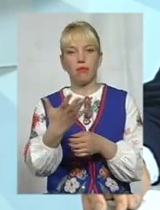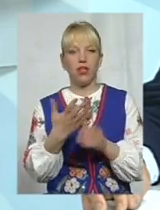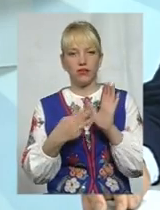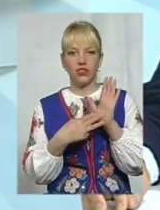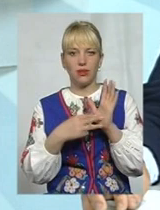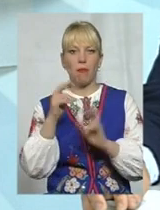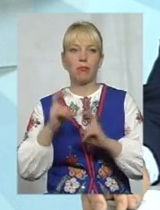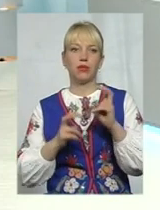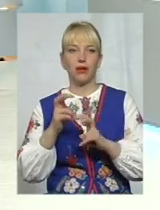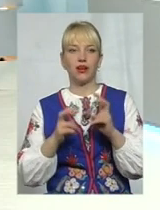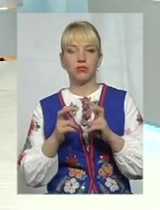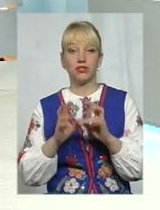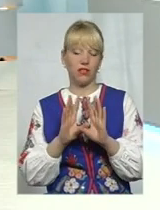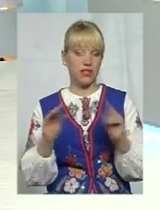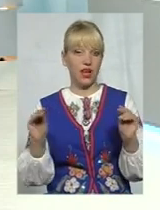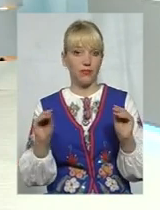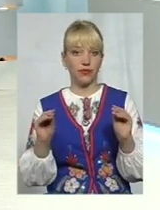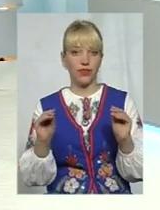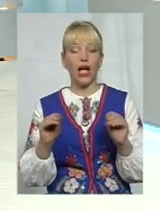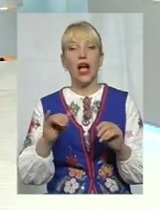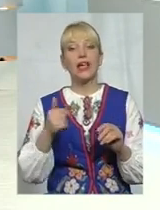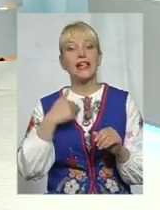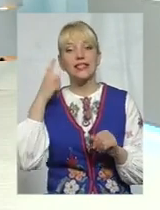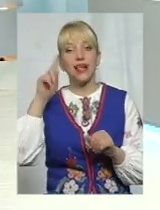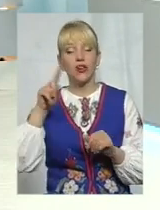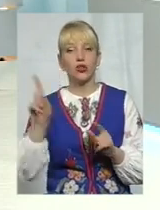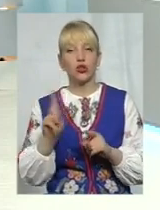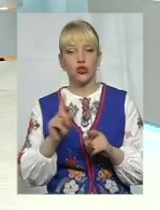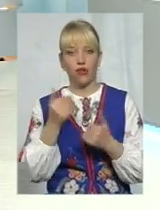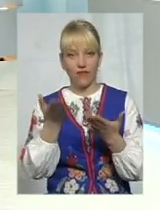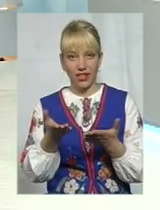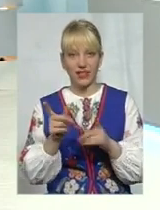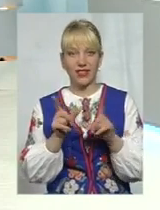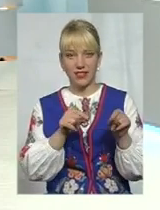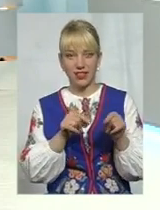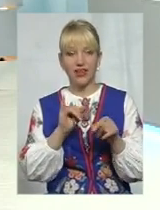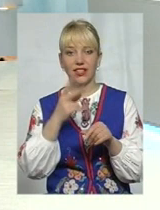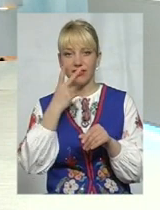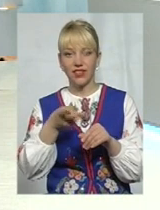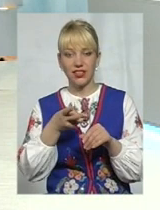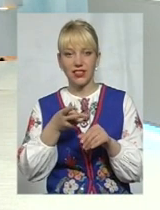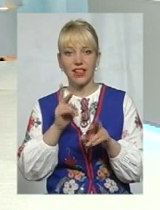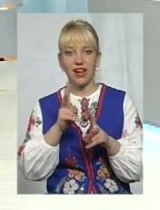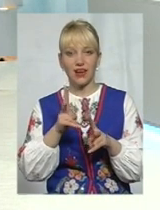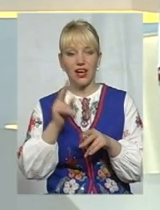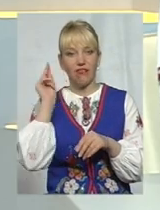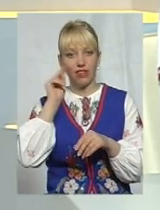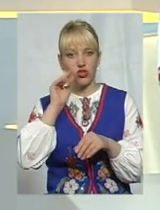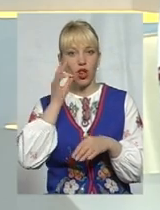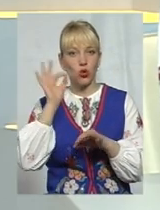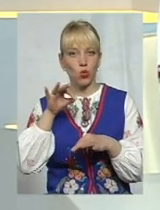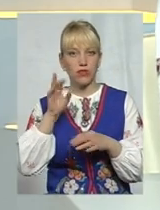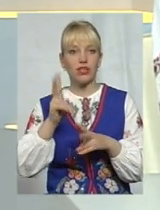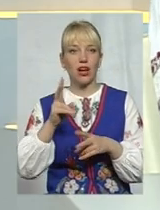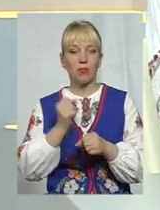підприємств і все. Я знаю, що ви їздили, дивилися, як вивчали досвід, як